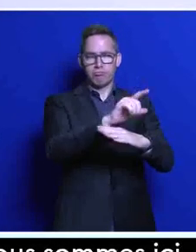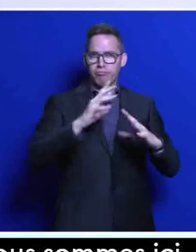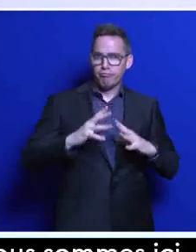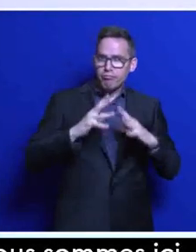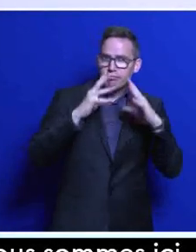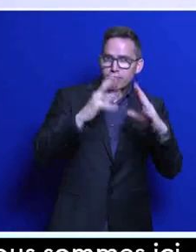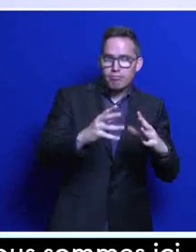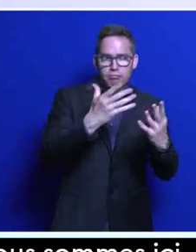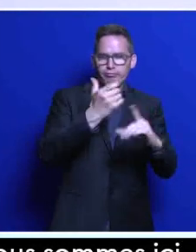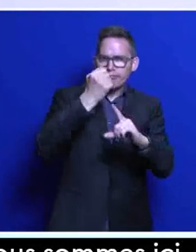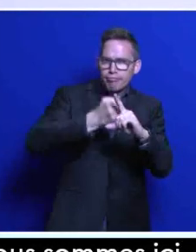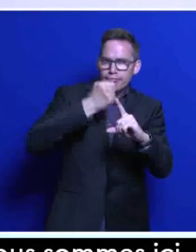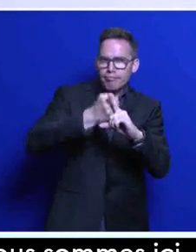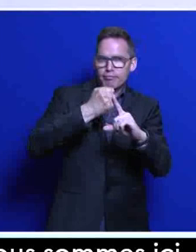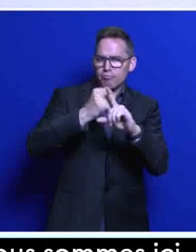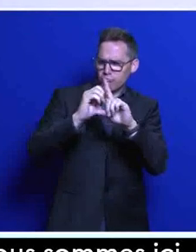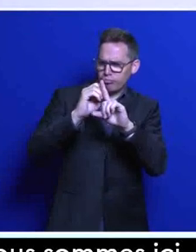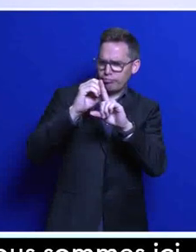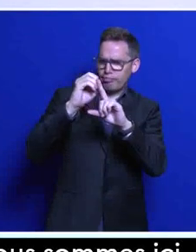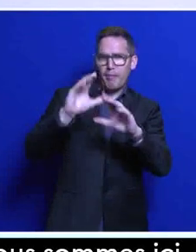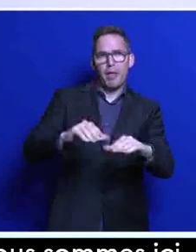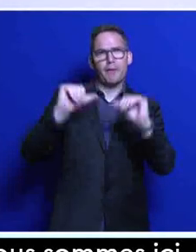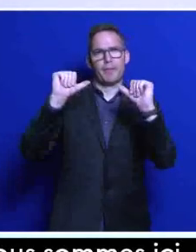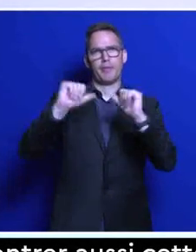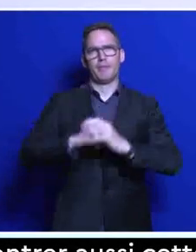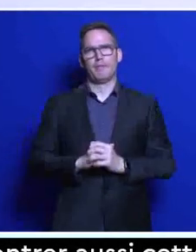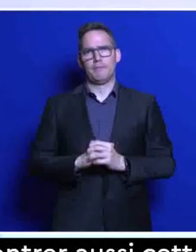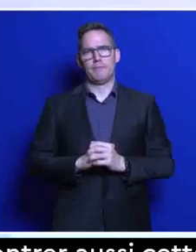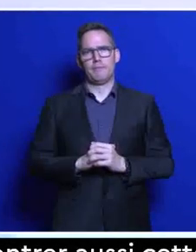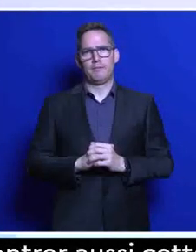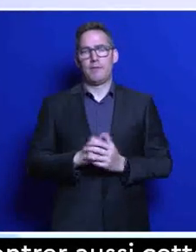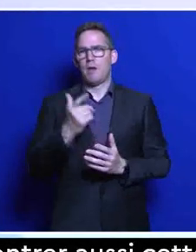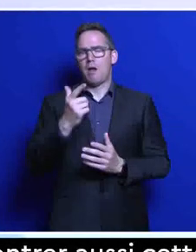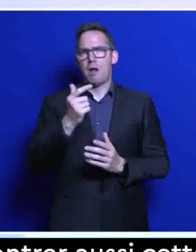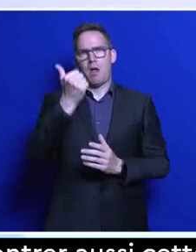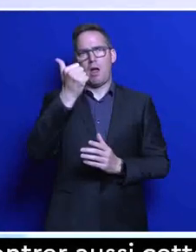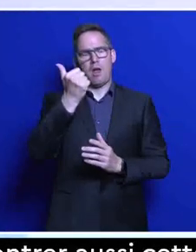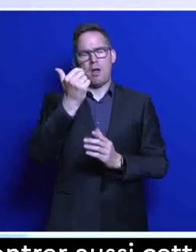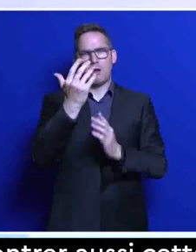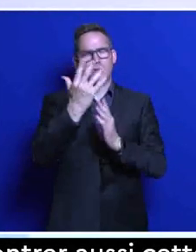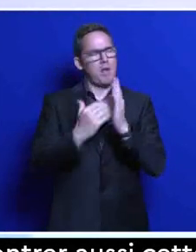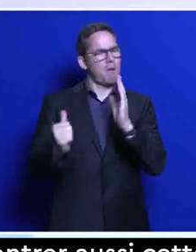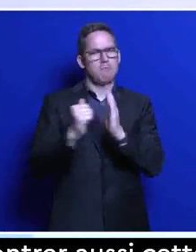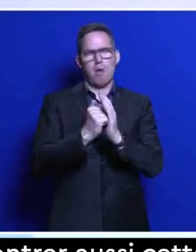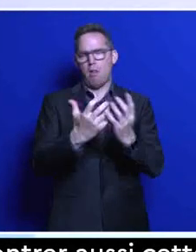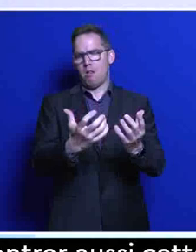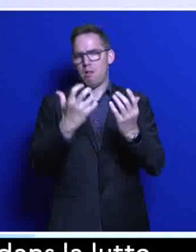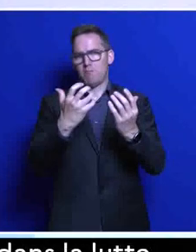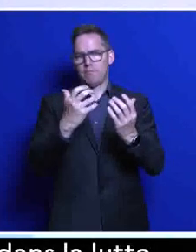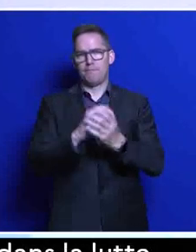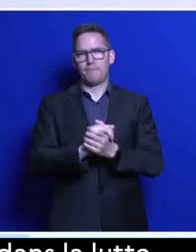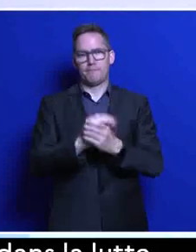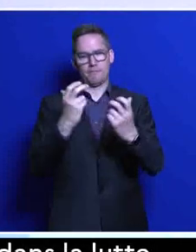dans la lutte contre le réchauffement climatique. Le meilleur symbole de tout cela, bien entendu, c'est le fait que la COP 28,